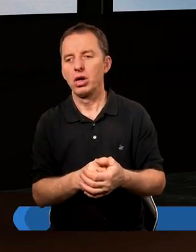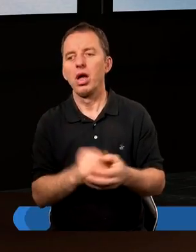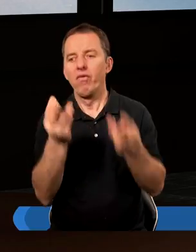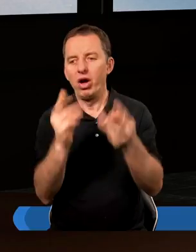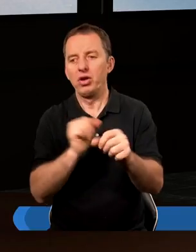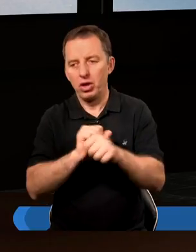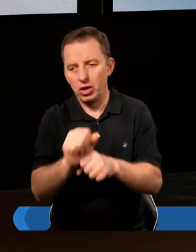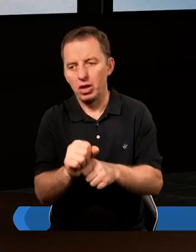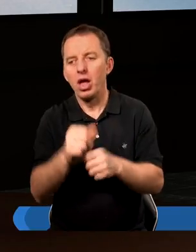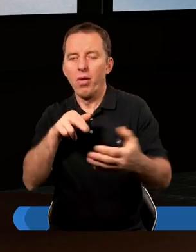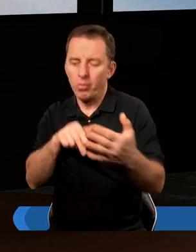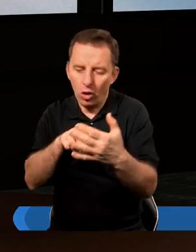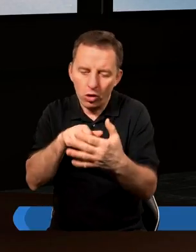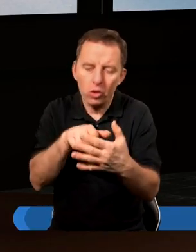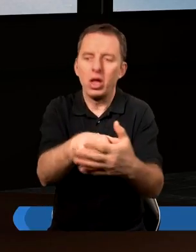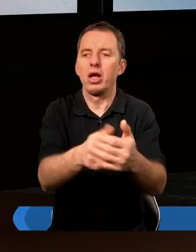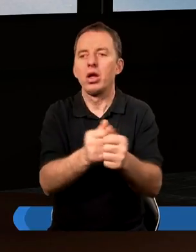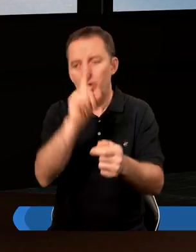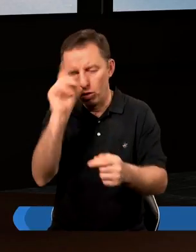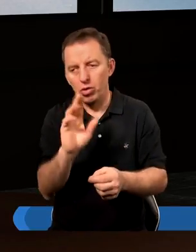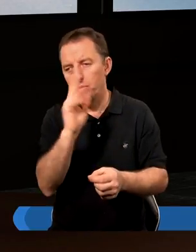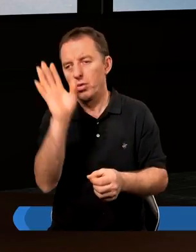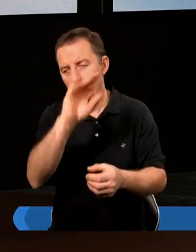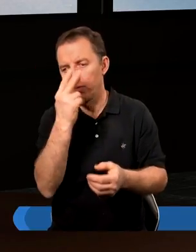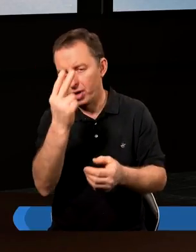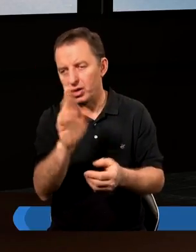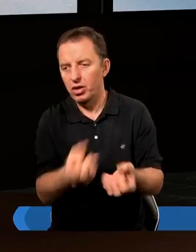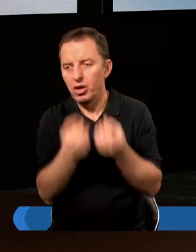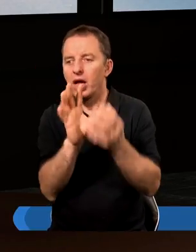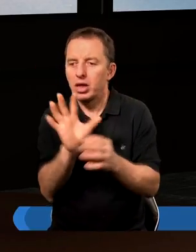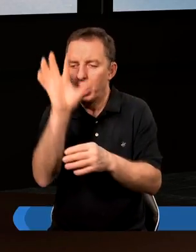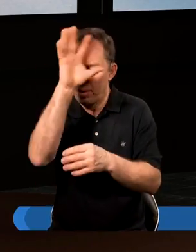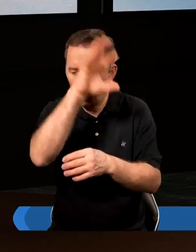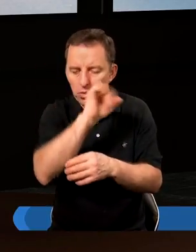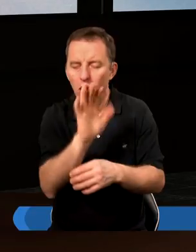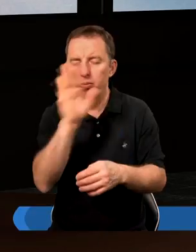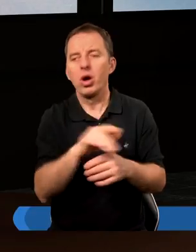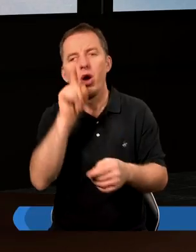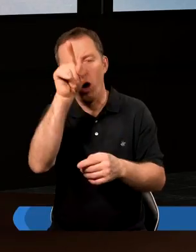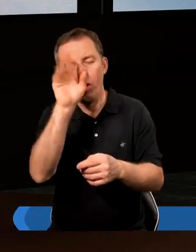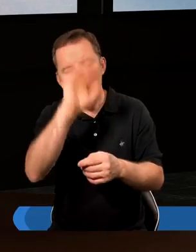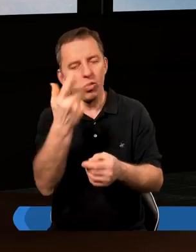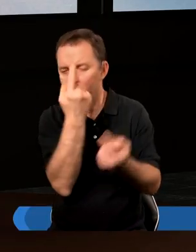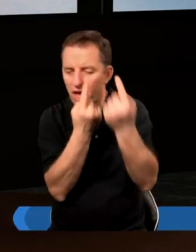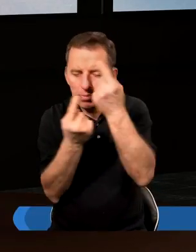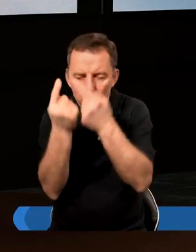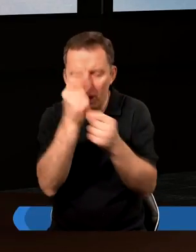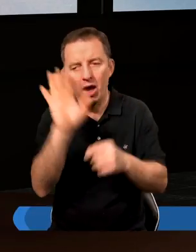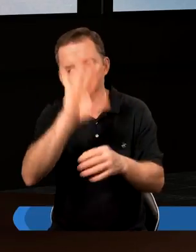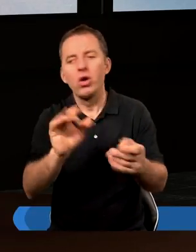Czyli ważne jest nasze podejście do tego. Lub, gdy patrząc na stworzenie, wręcz zapominamy o Bogu lub w ogóle o Nim nie myślimy.